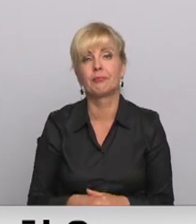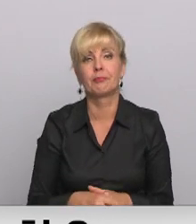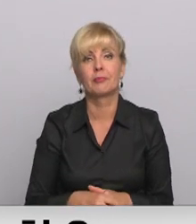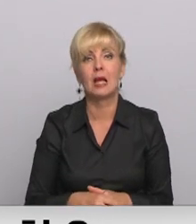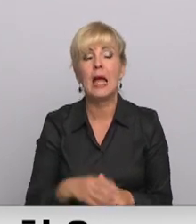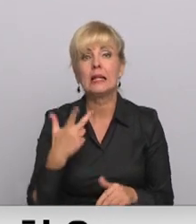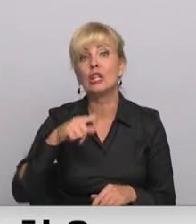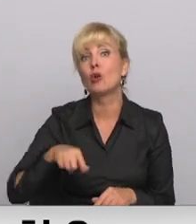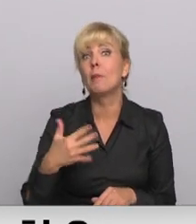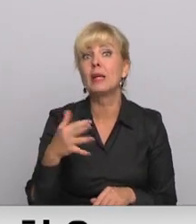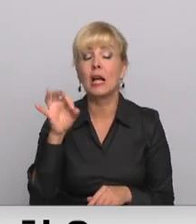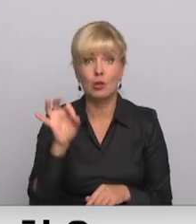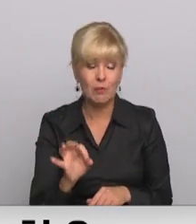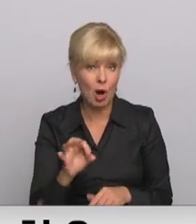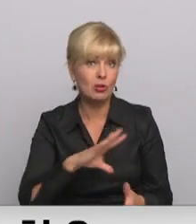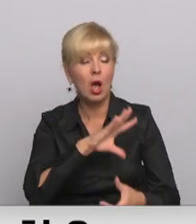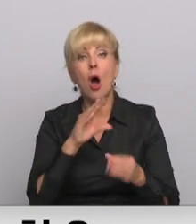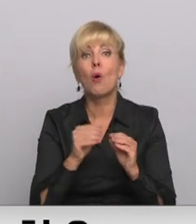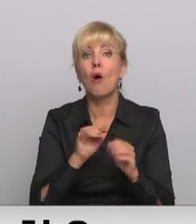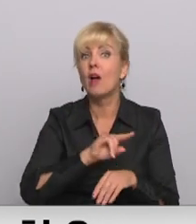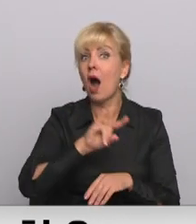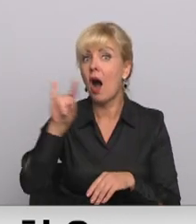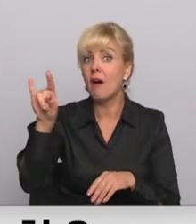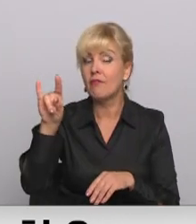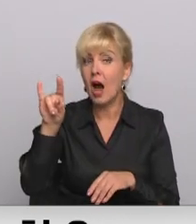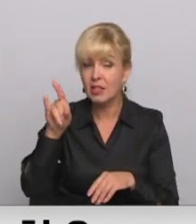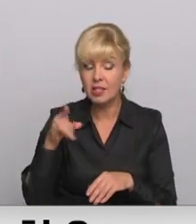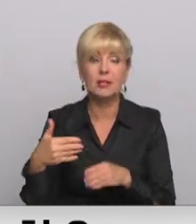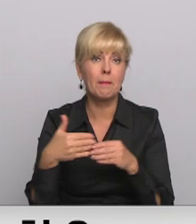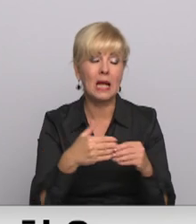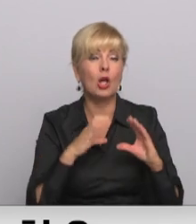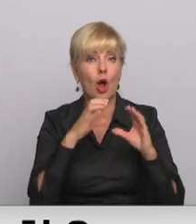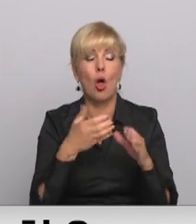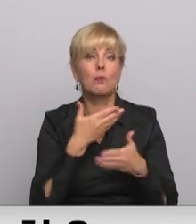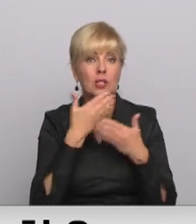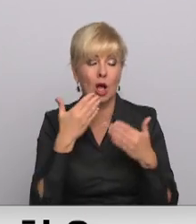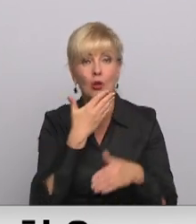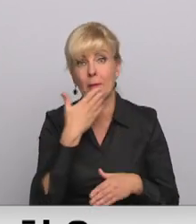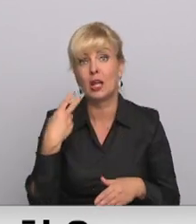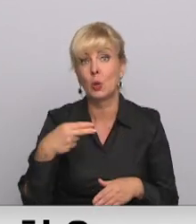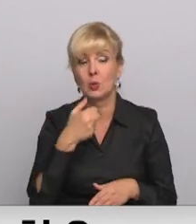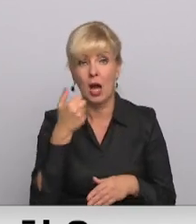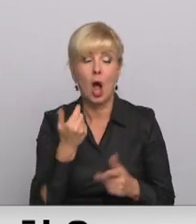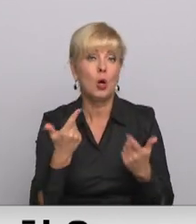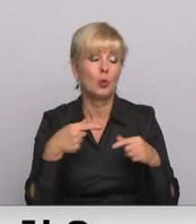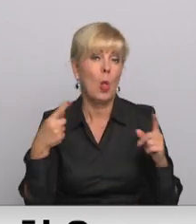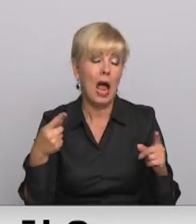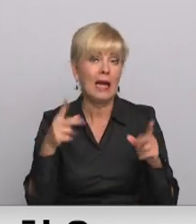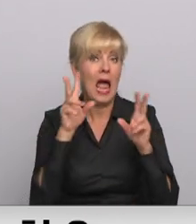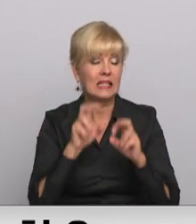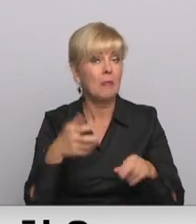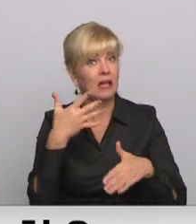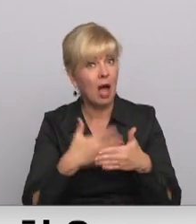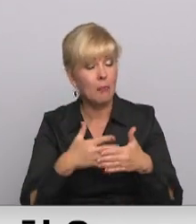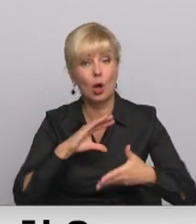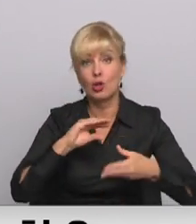3,5% tāds ir kopējais aviācijas industrijas pienesums globālajā sasilstšanā pēdējo 20 gadu laikā, aprieķinājuši eksperti. Taču,